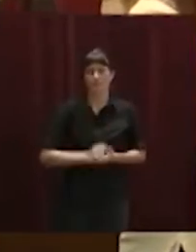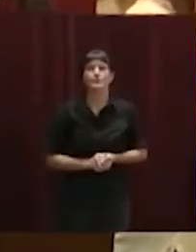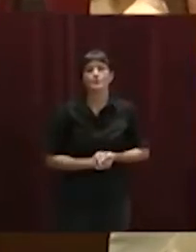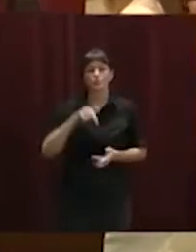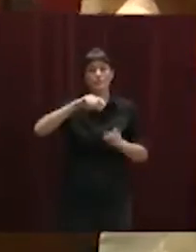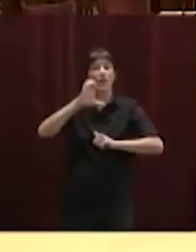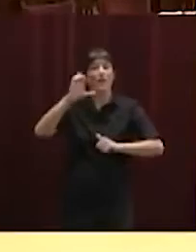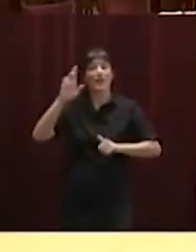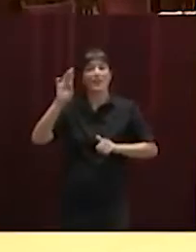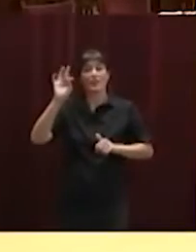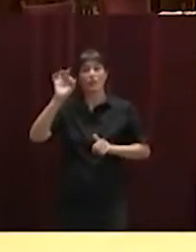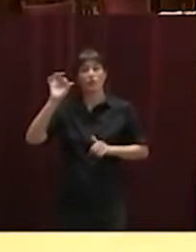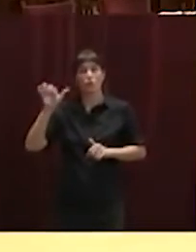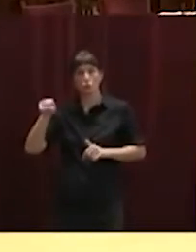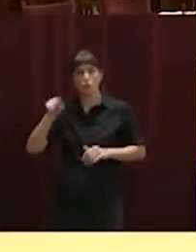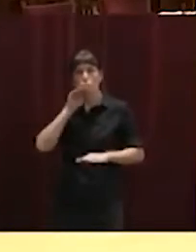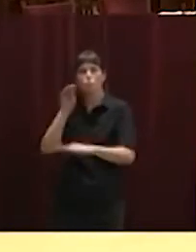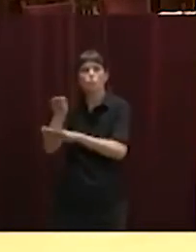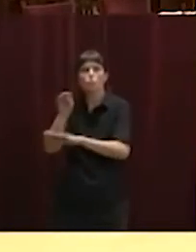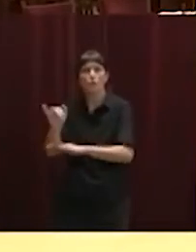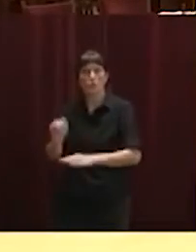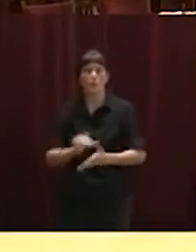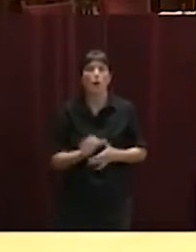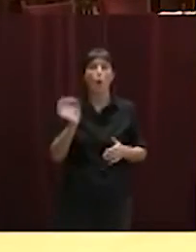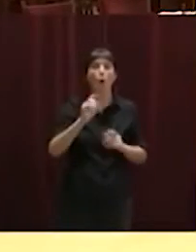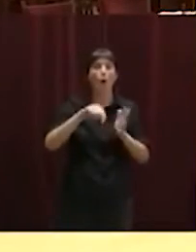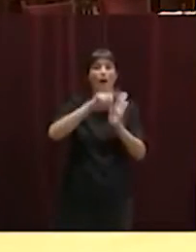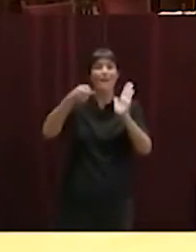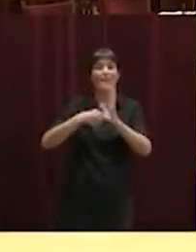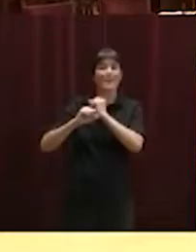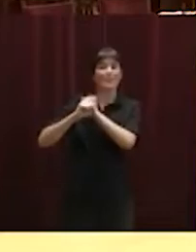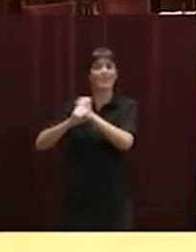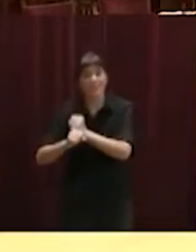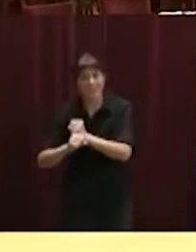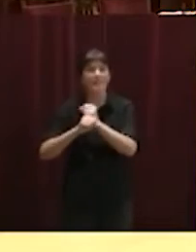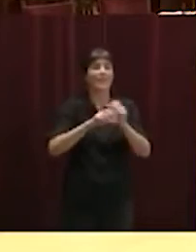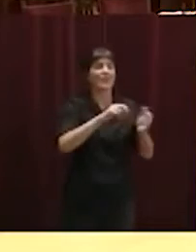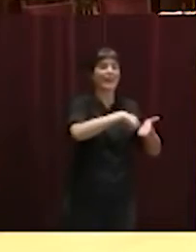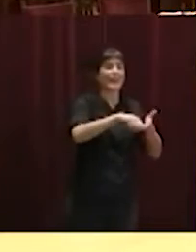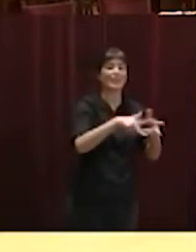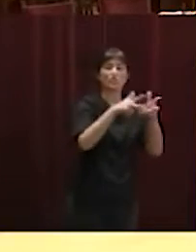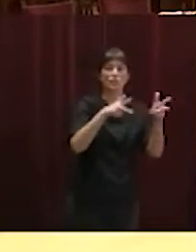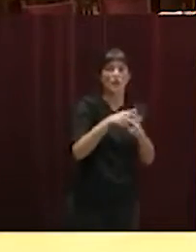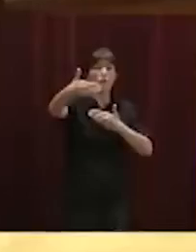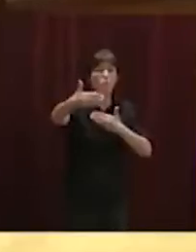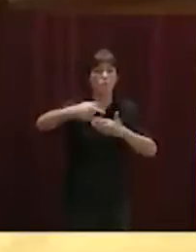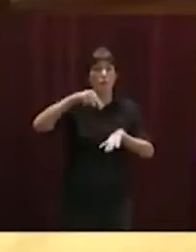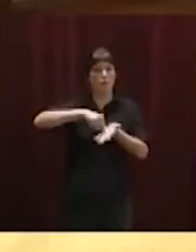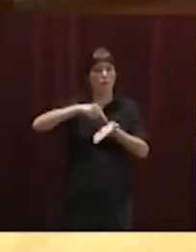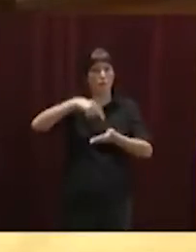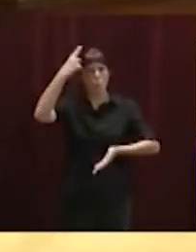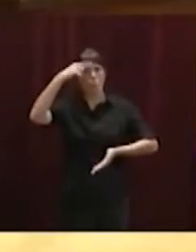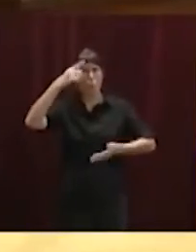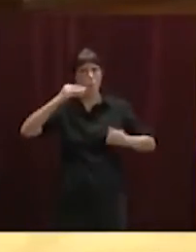més que es d'enguany. A més, també ha detallat alguns dels projectes que el govern presentarà perquè obtinen els fons de reconstrucció de la Unió Europea,